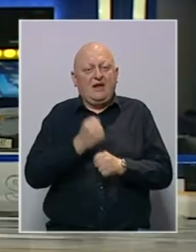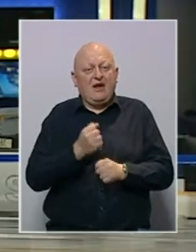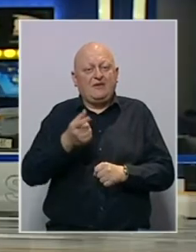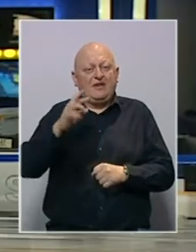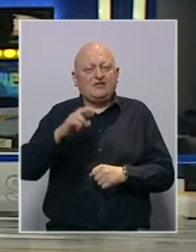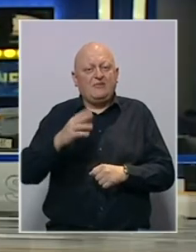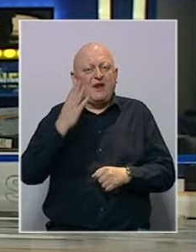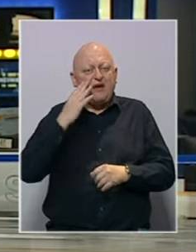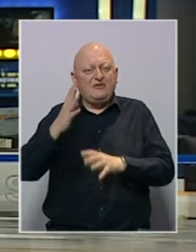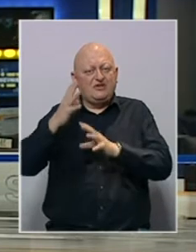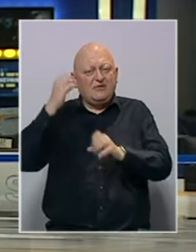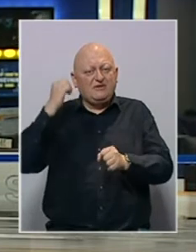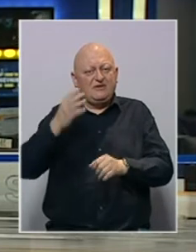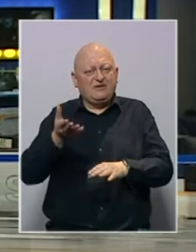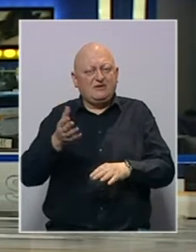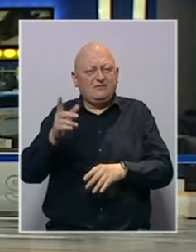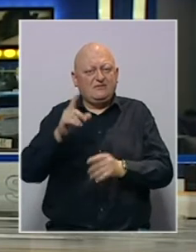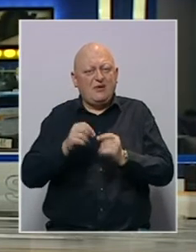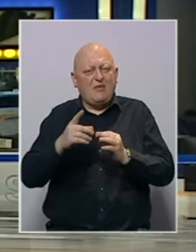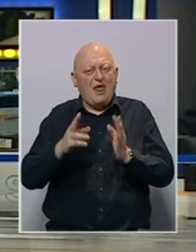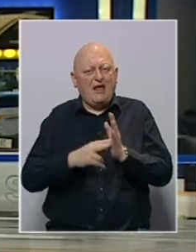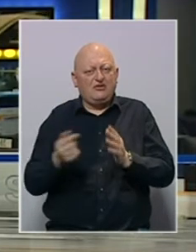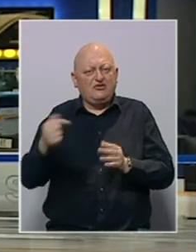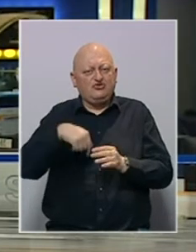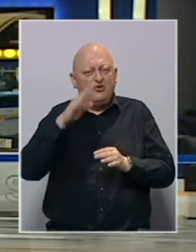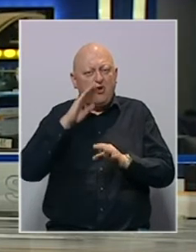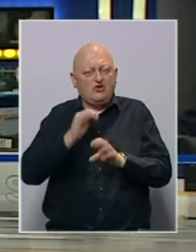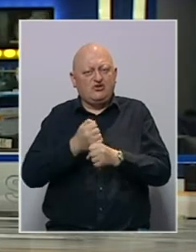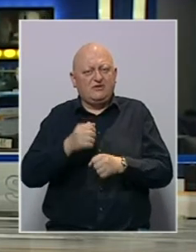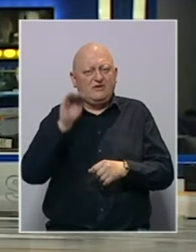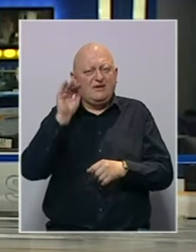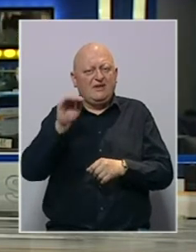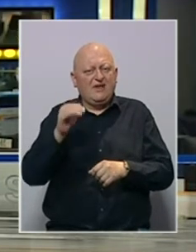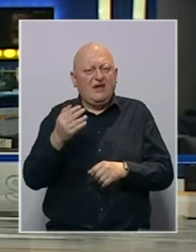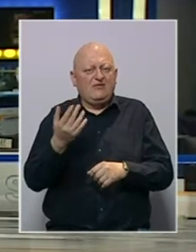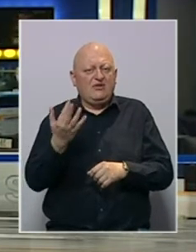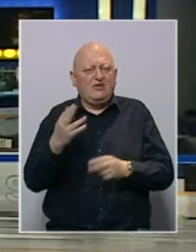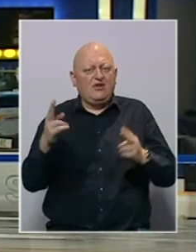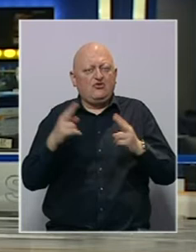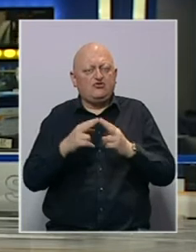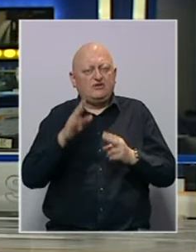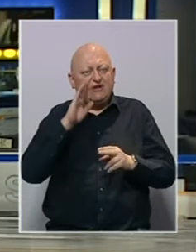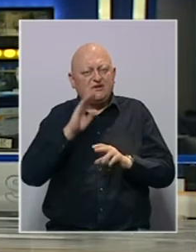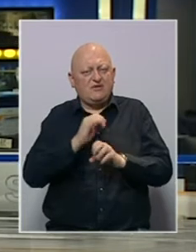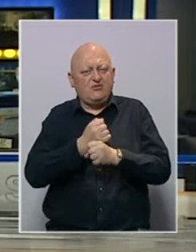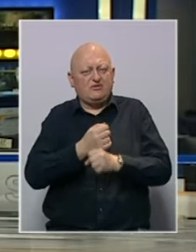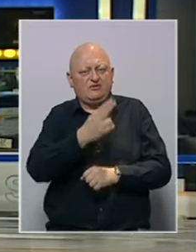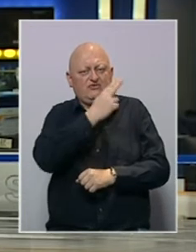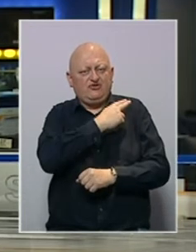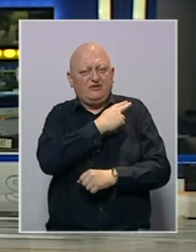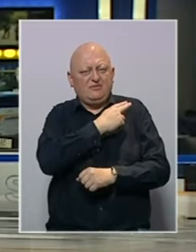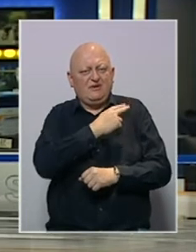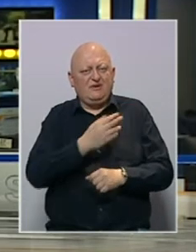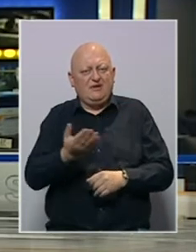Gabriel Eskobar, američki zaslanik za zapadni Balkan, stigao je u Bosnu i Hercegovinu. Najavljeno je nekoliko susreta sa BH